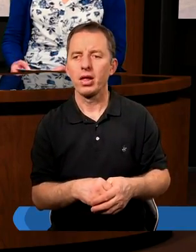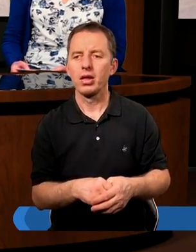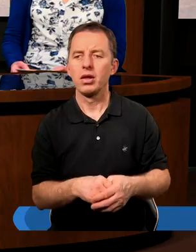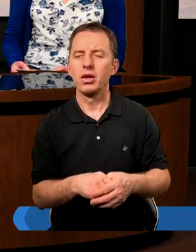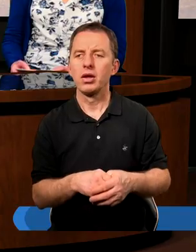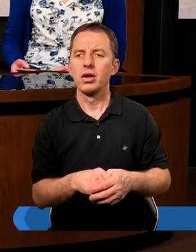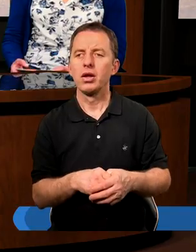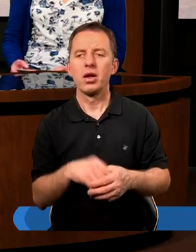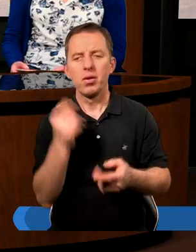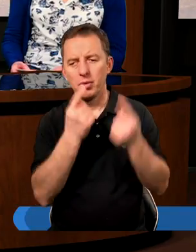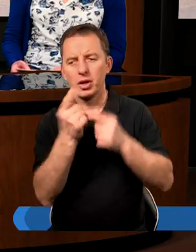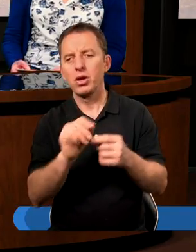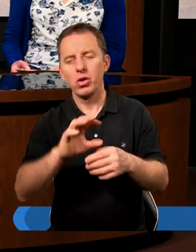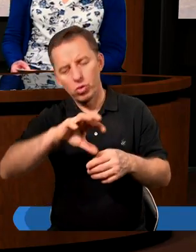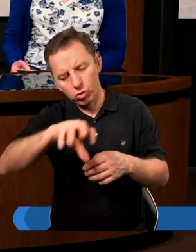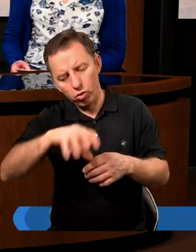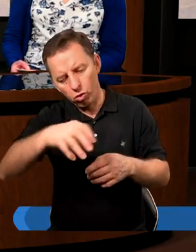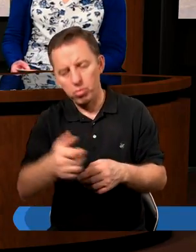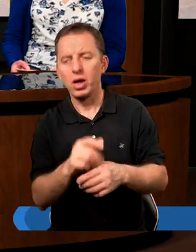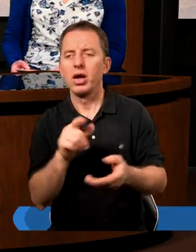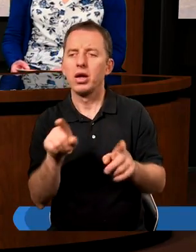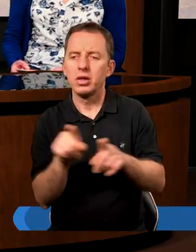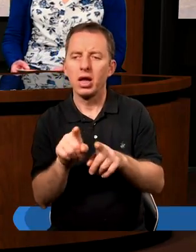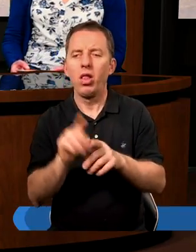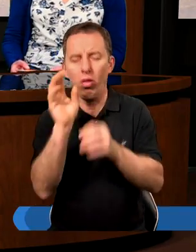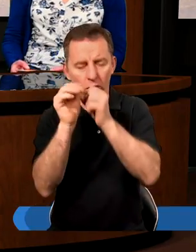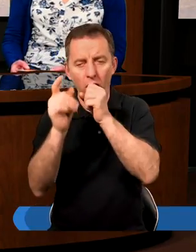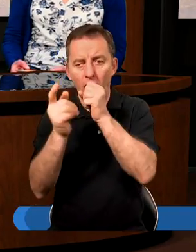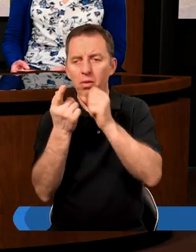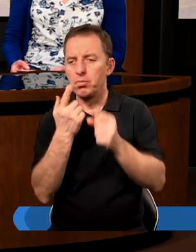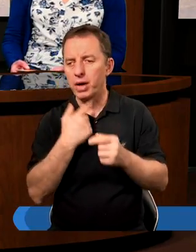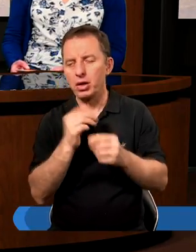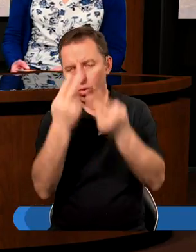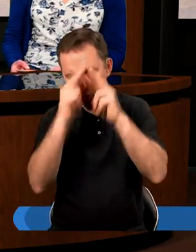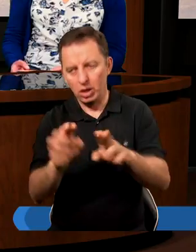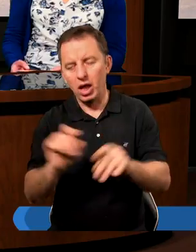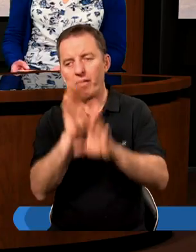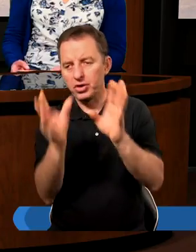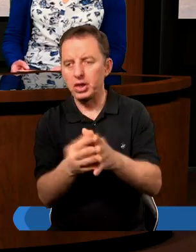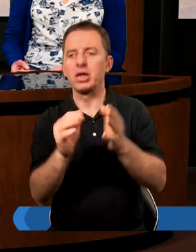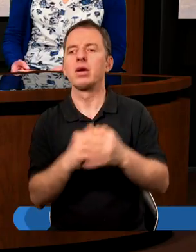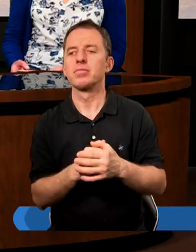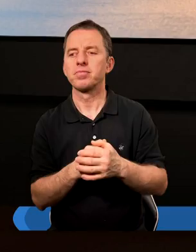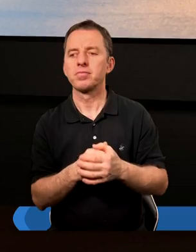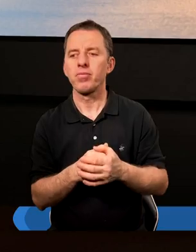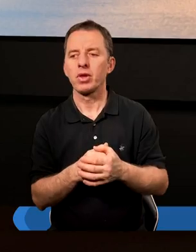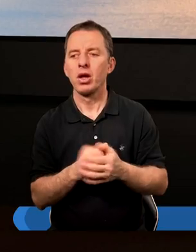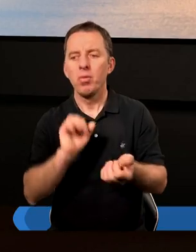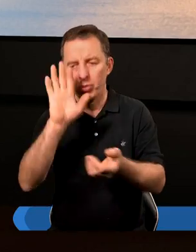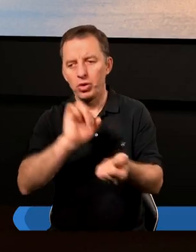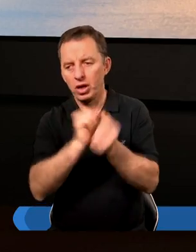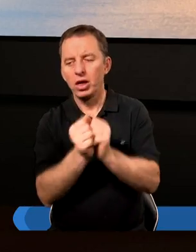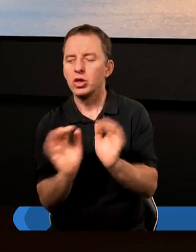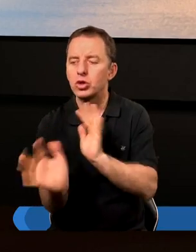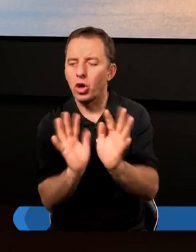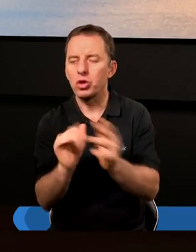wiecie, kiedy ja tak myślę w kategoriach ludzkich, to gdy ktoś pragnie uznania dla siebie, to czasami to wynika z próżności. Bóg natomiast